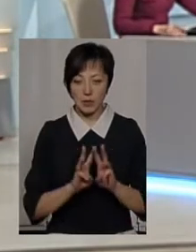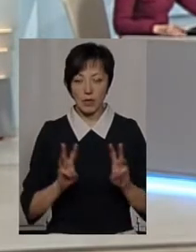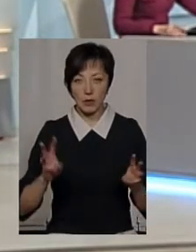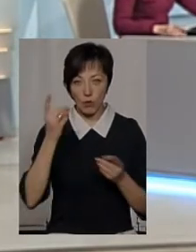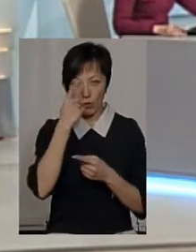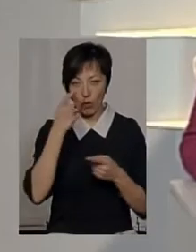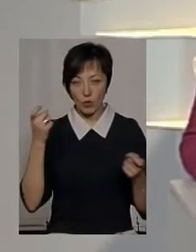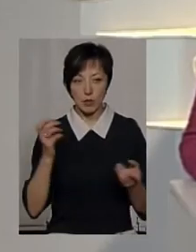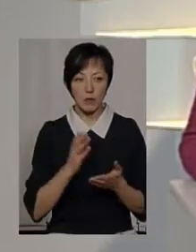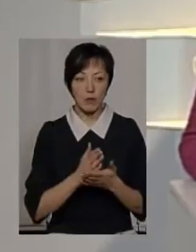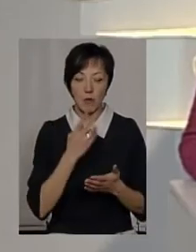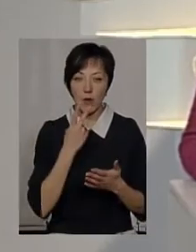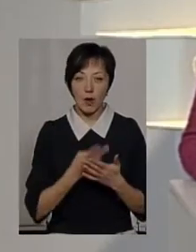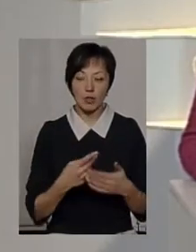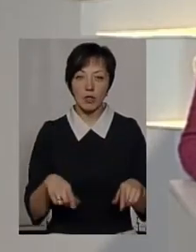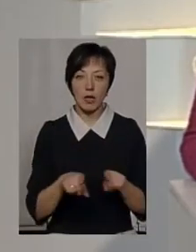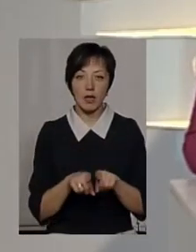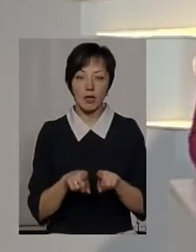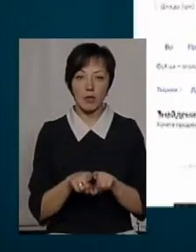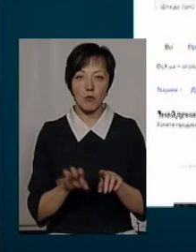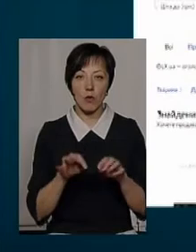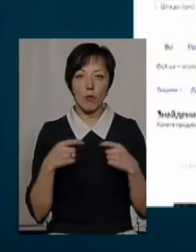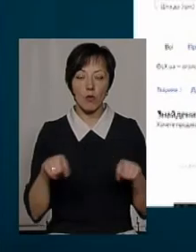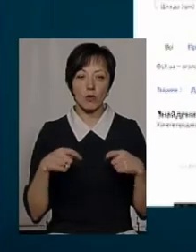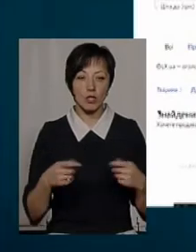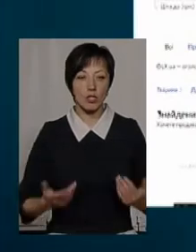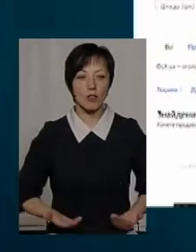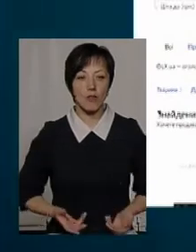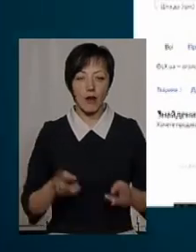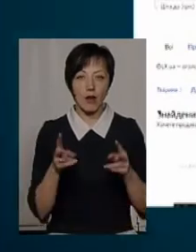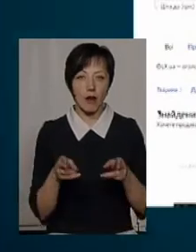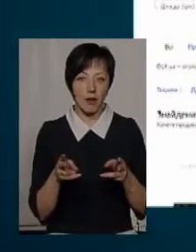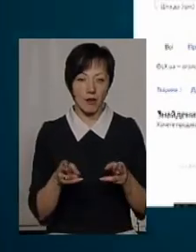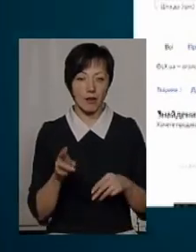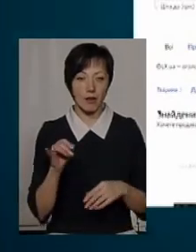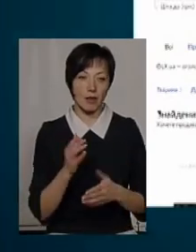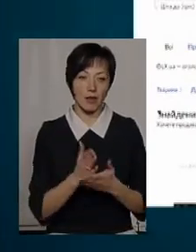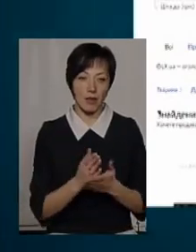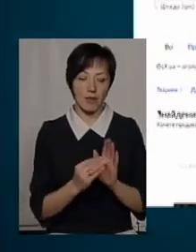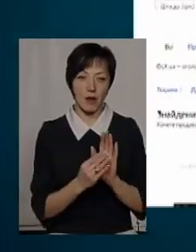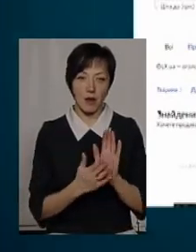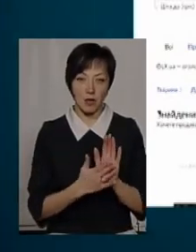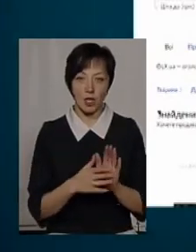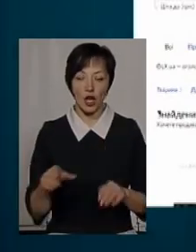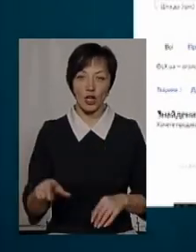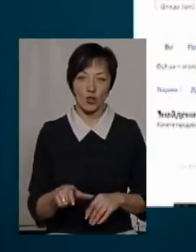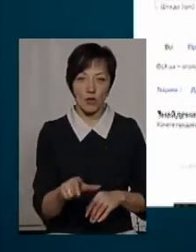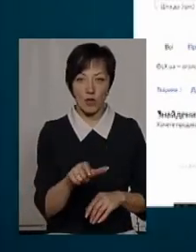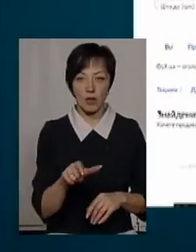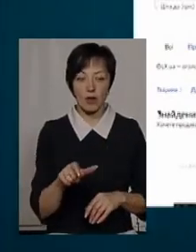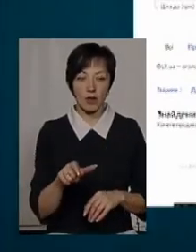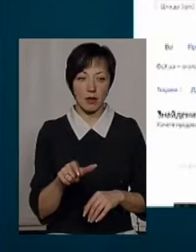оголошеннями бачу такі оголошення про продаж живих раків. Є і вказано, річкових,